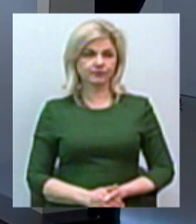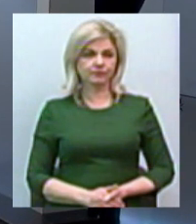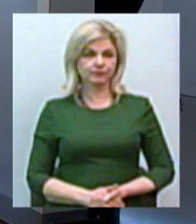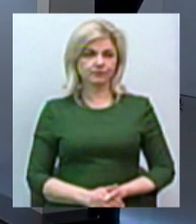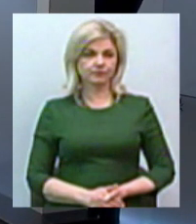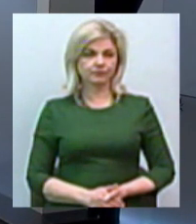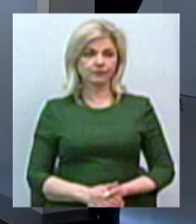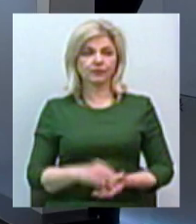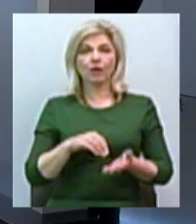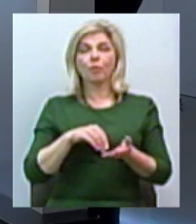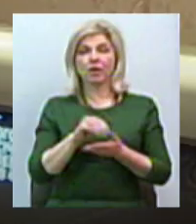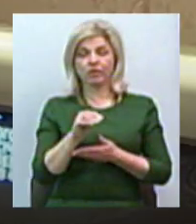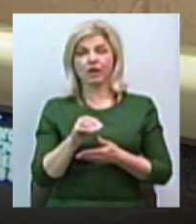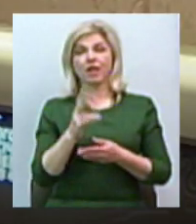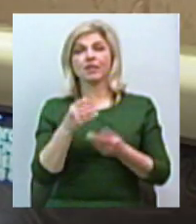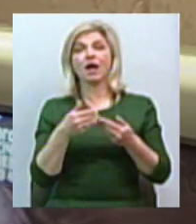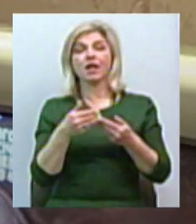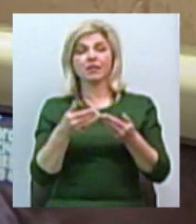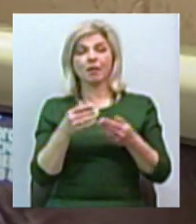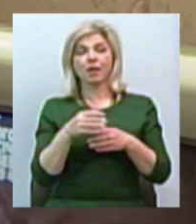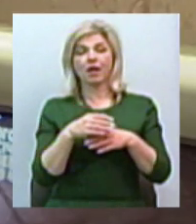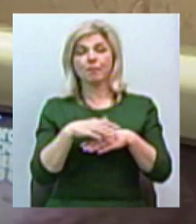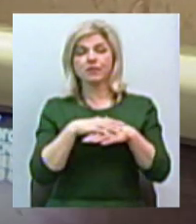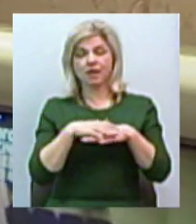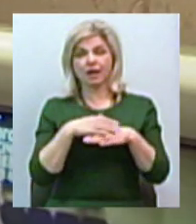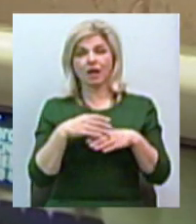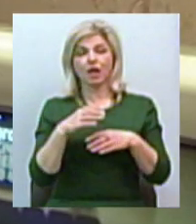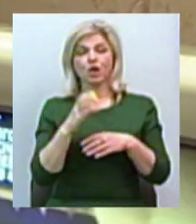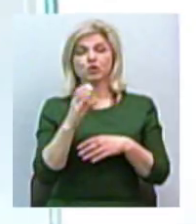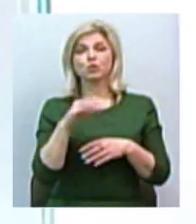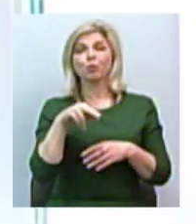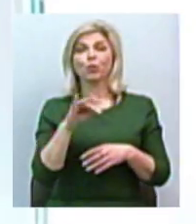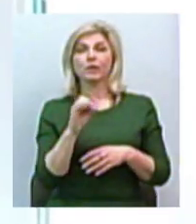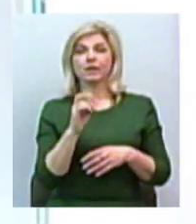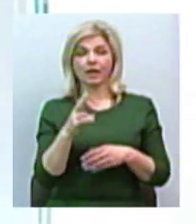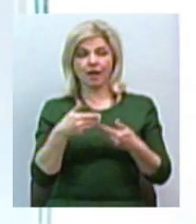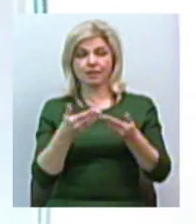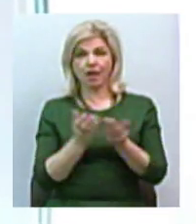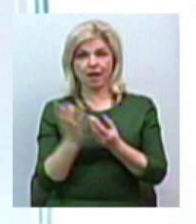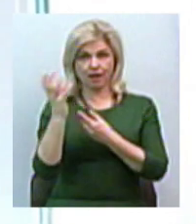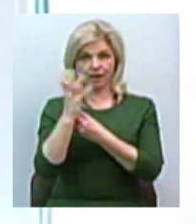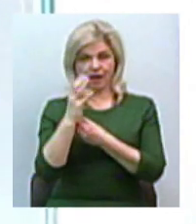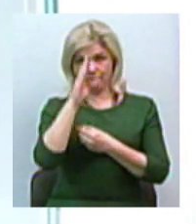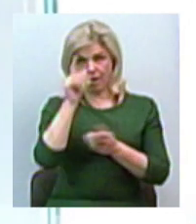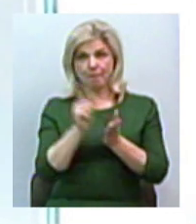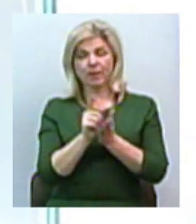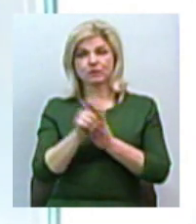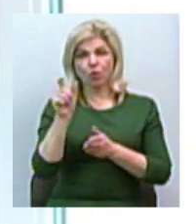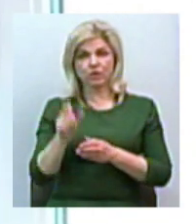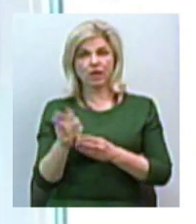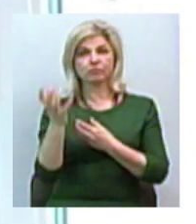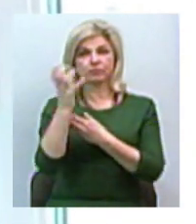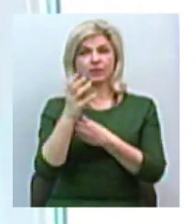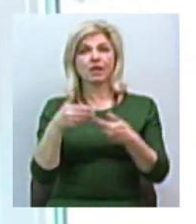Придбали на базарі супутникову тарілку. Майстра привезли і нам її встановили. Пенсіонер Анатолій Зуєв супутникову тарілку